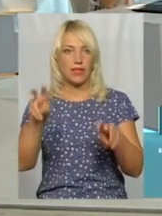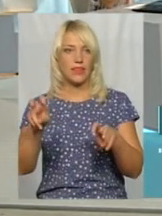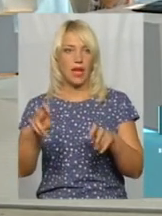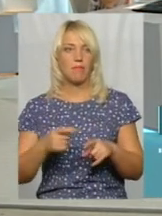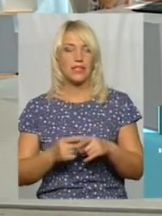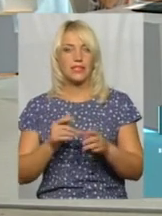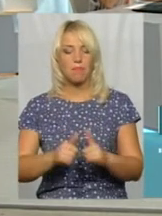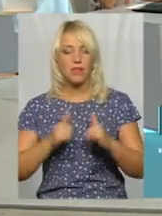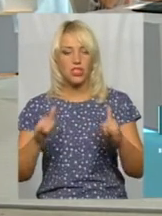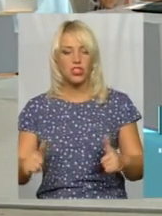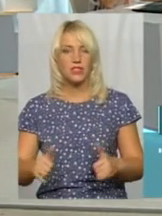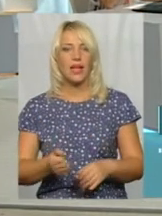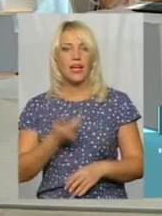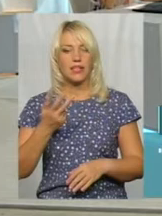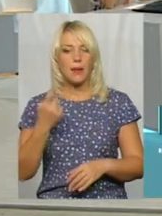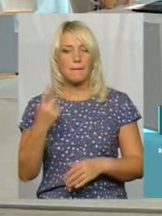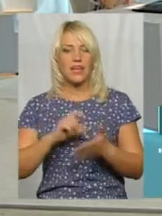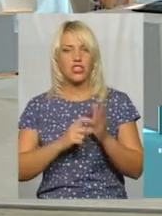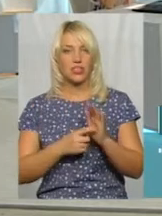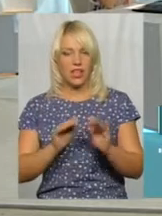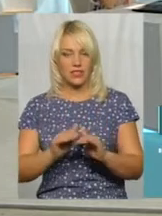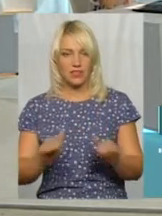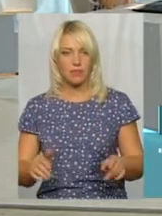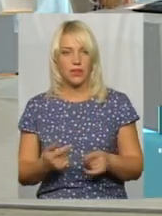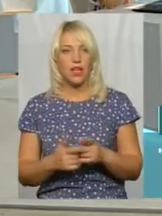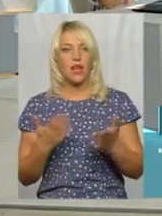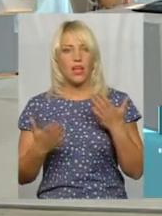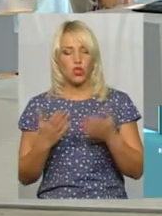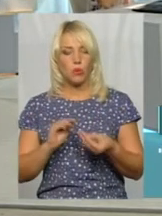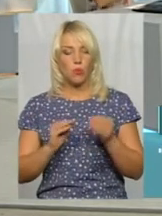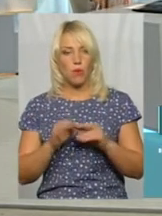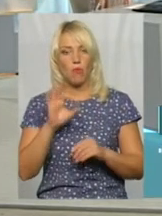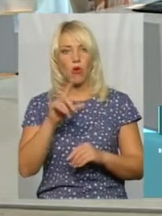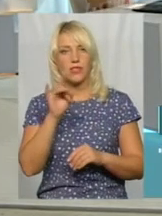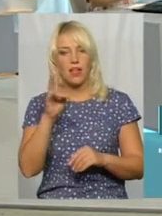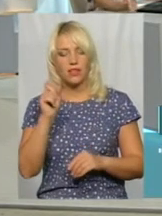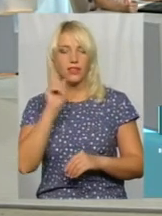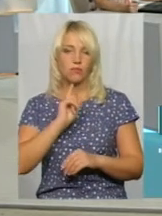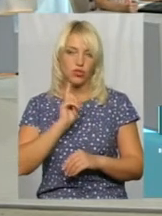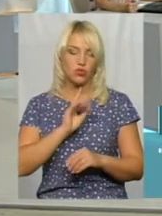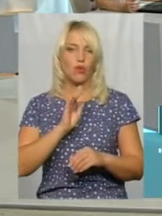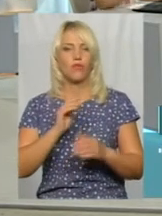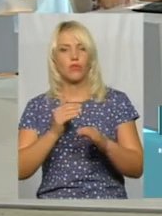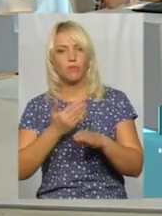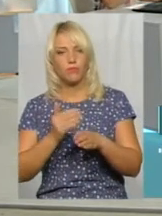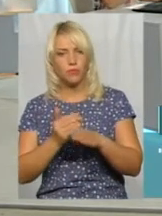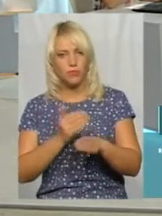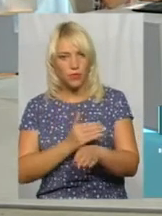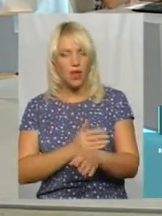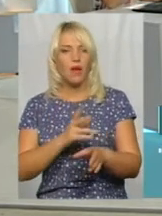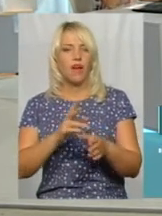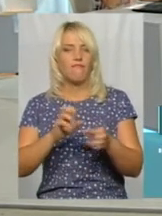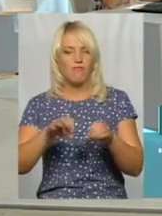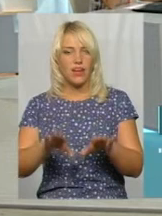збільшенням кількості першачків. І навіть якщо проблема в озерній, там тимчасово чи часом вирішиться, то проблема